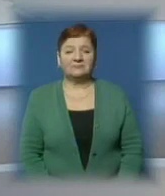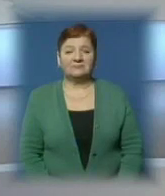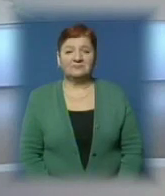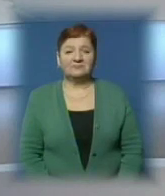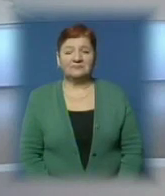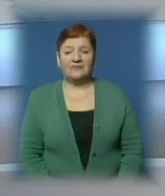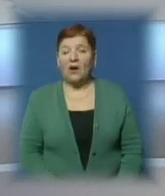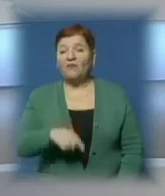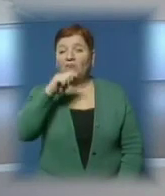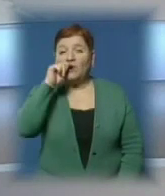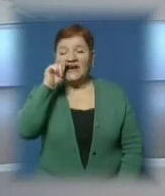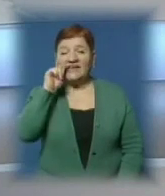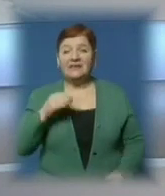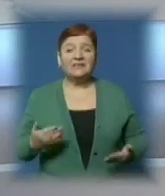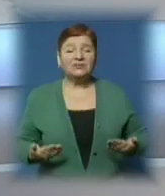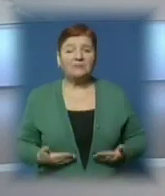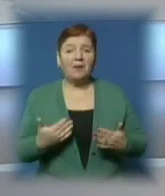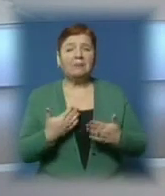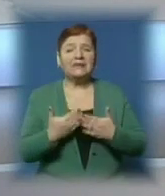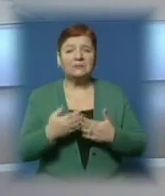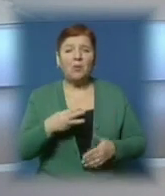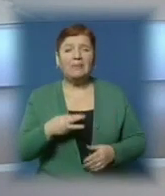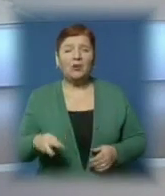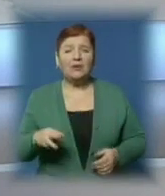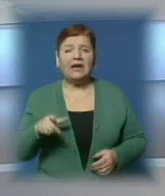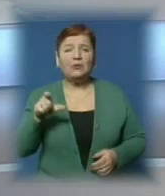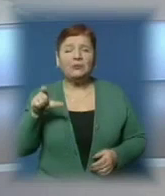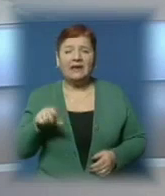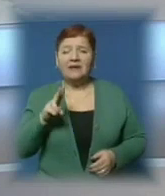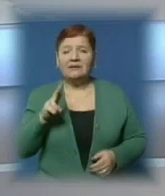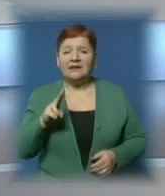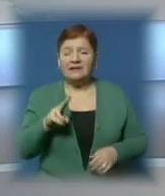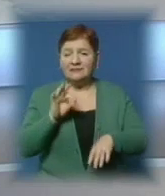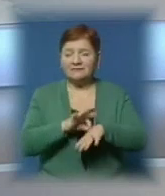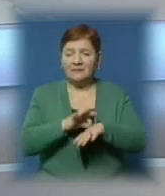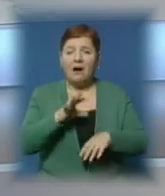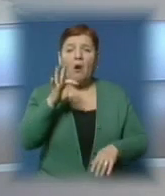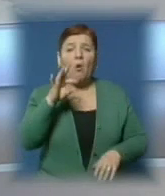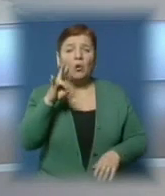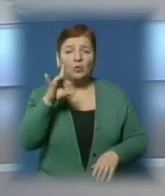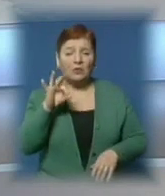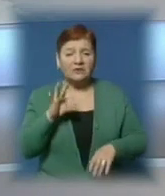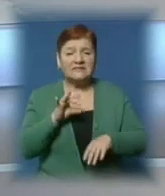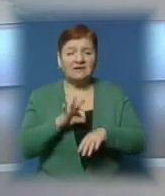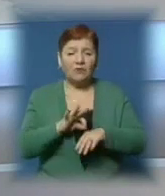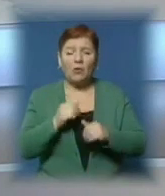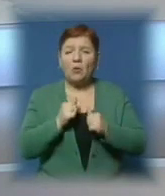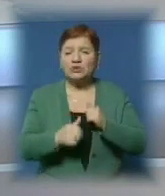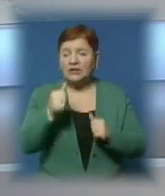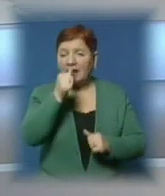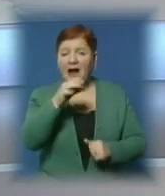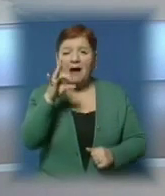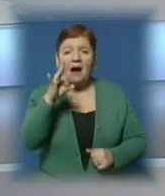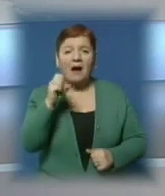В Україні мешкає близько мільйона людей, котрі в різний час перенесли онкологічне захворювання. Водночас щороку рак